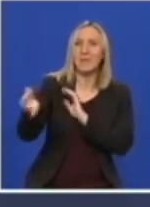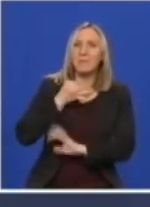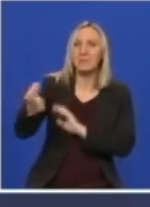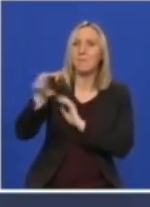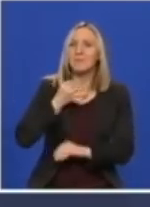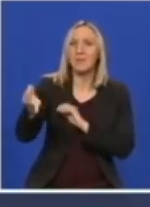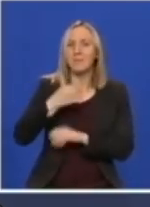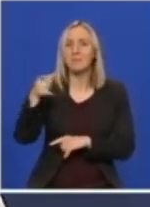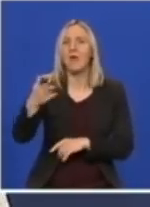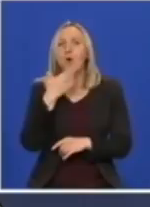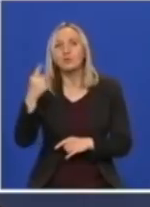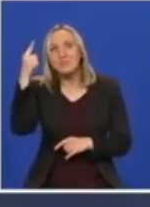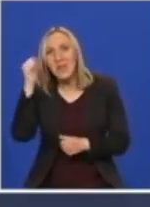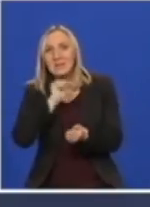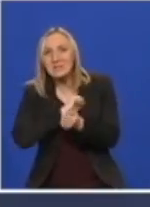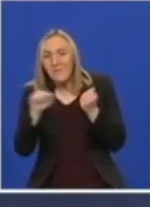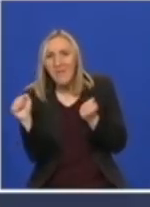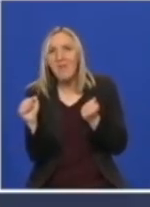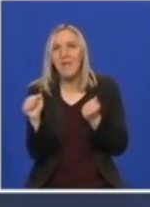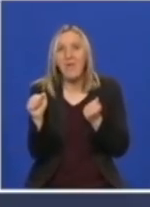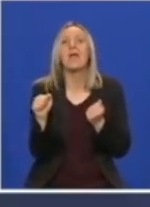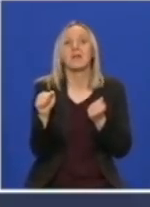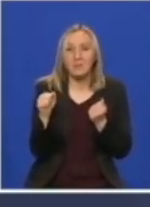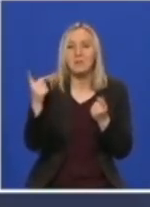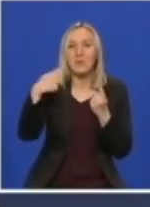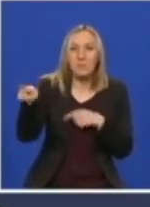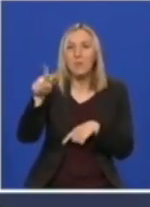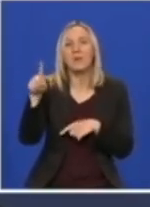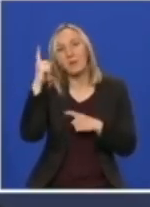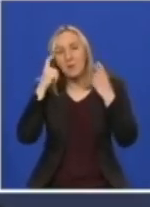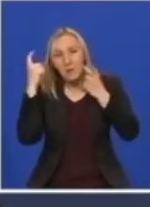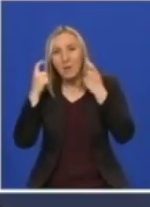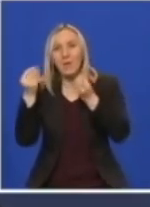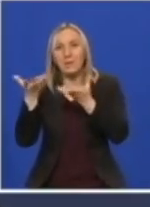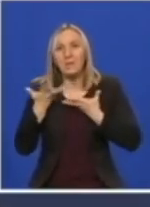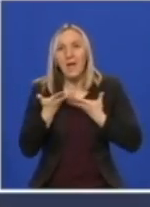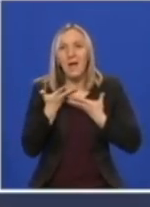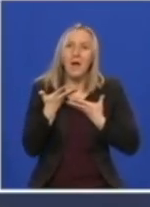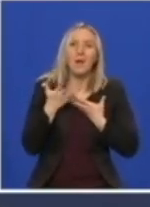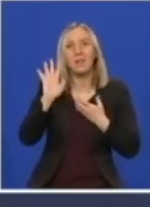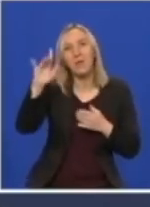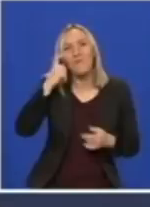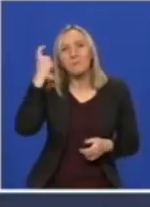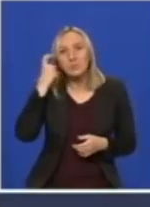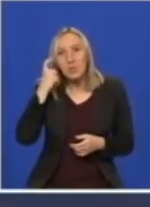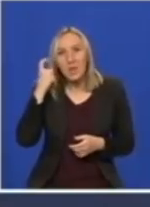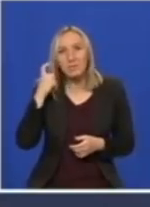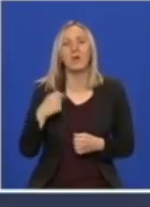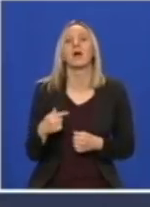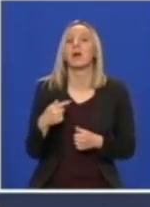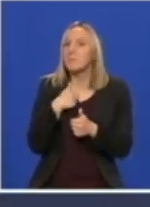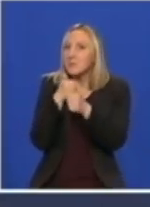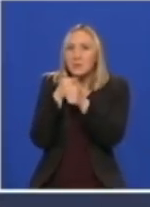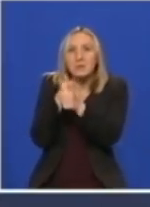i hoće da znaju, da bi dali neke svoje viđenja i mi to pomno,